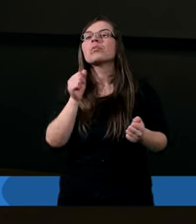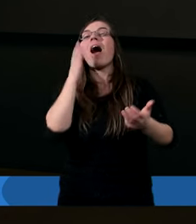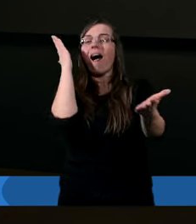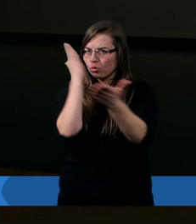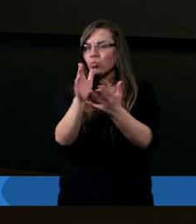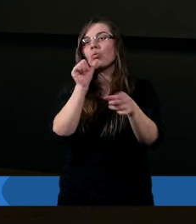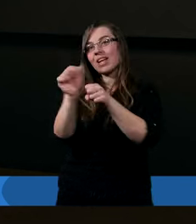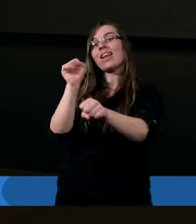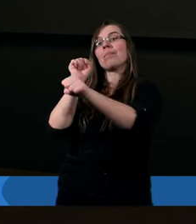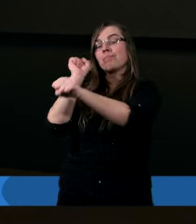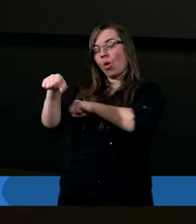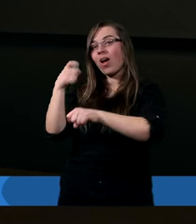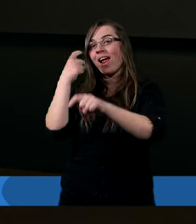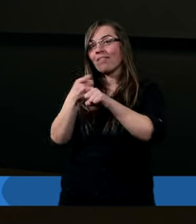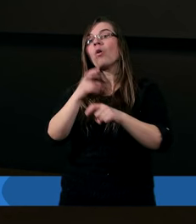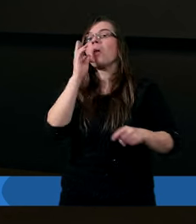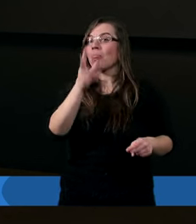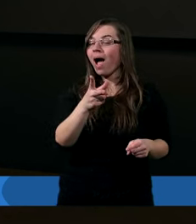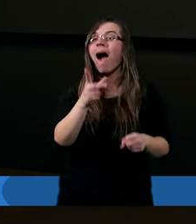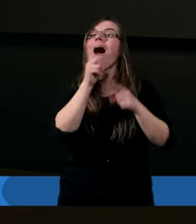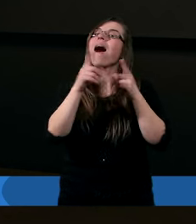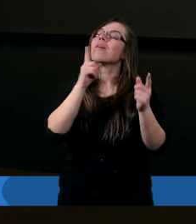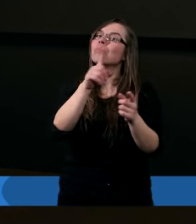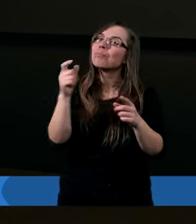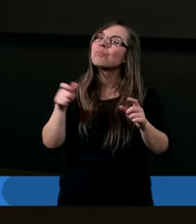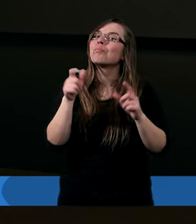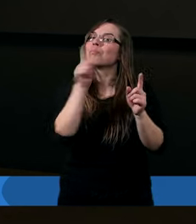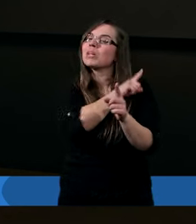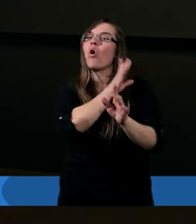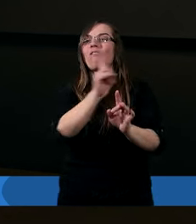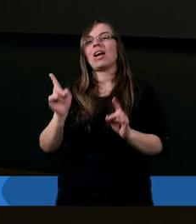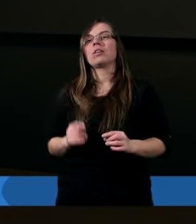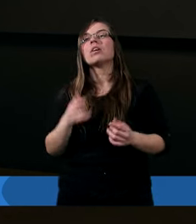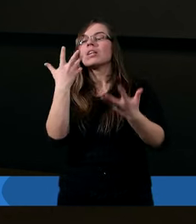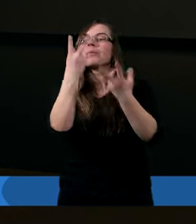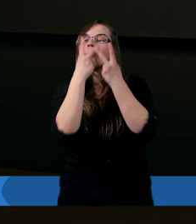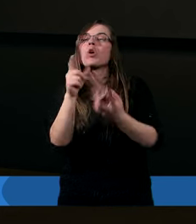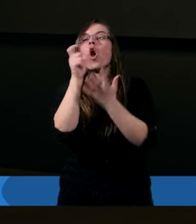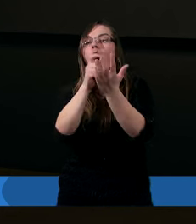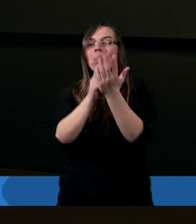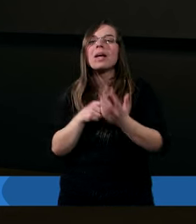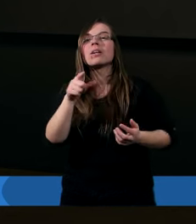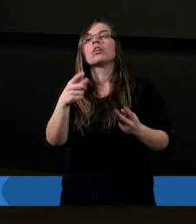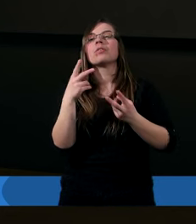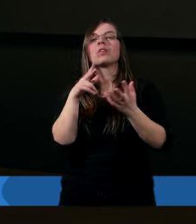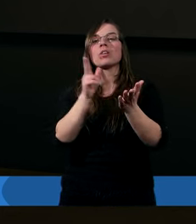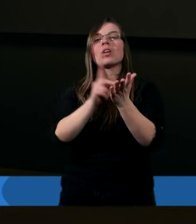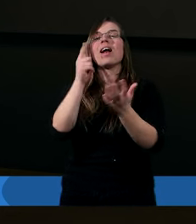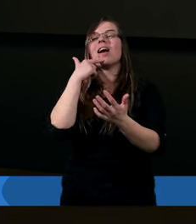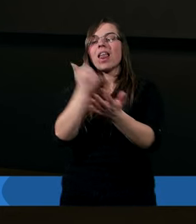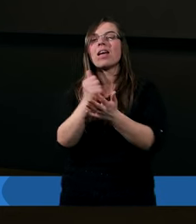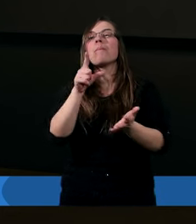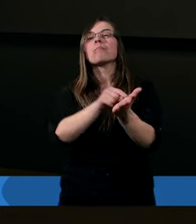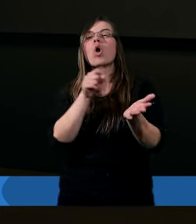jest pokonanym wrogiem. Chciałbym, abyśmy w tym kontekście przeczytali tutaj tekst z